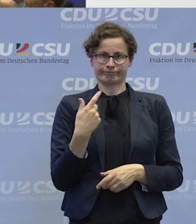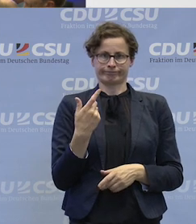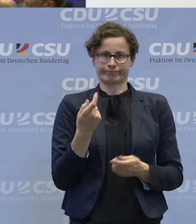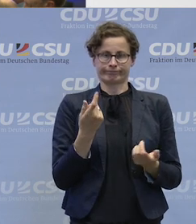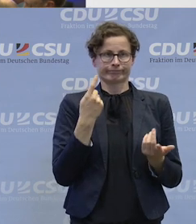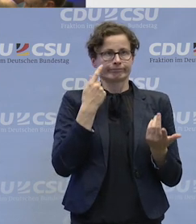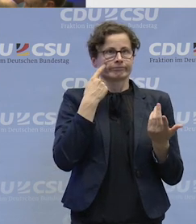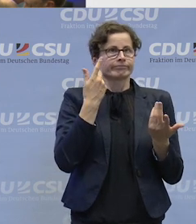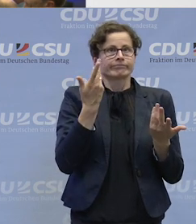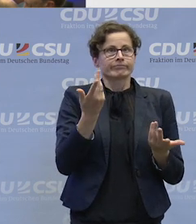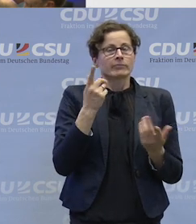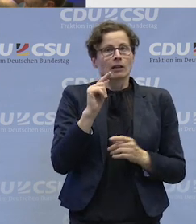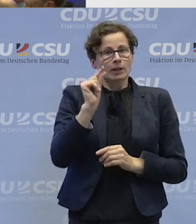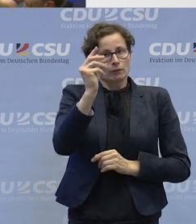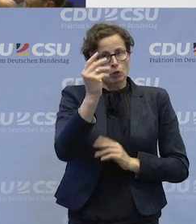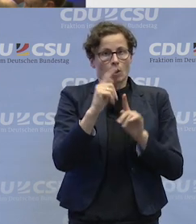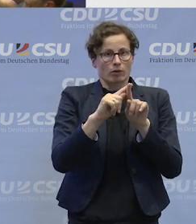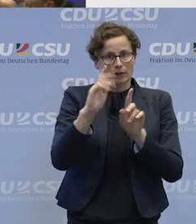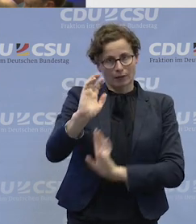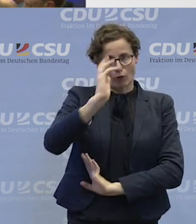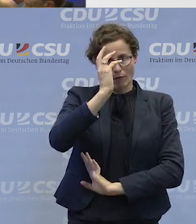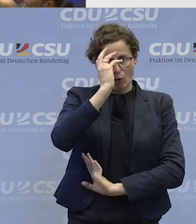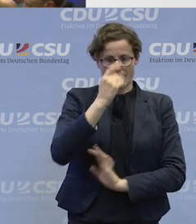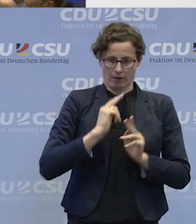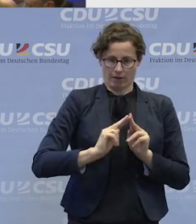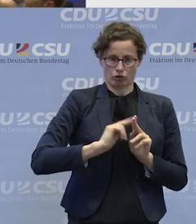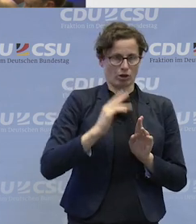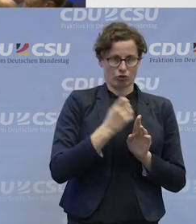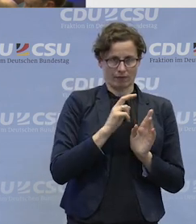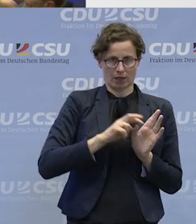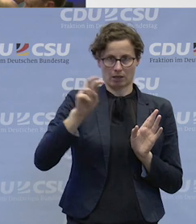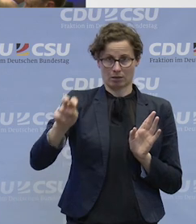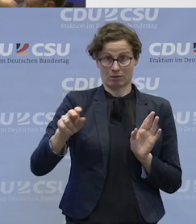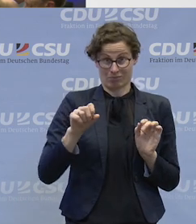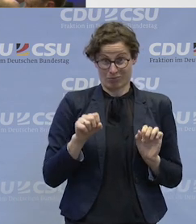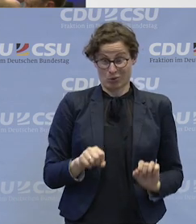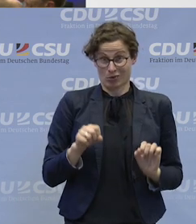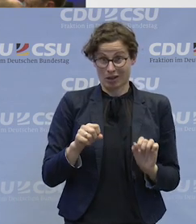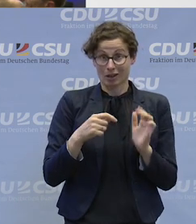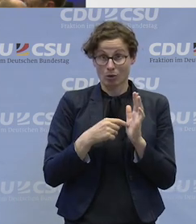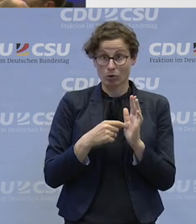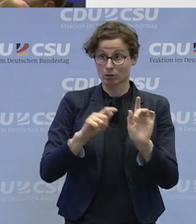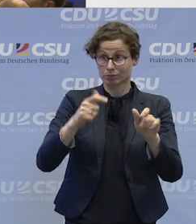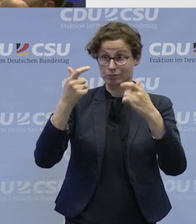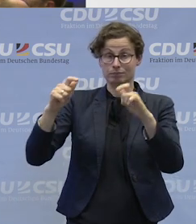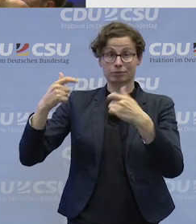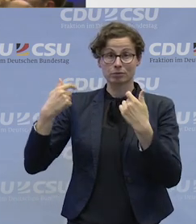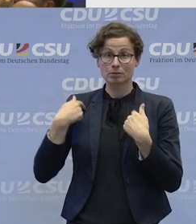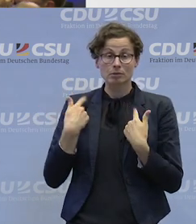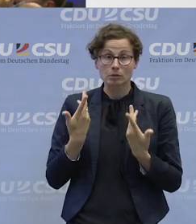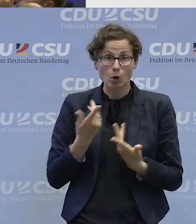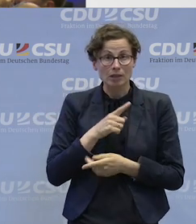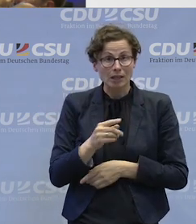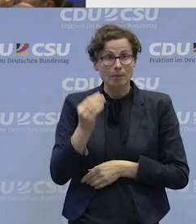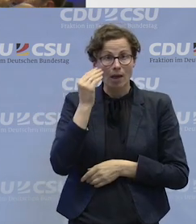auch durchaus vorwurfsvoll unterhalten, warum Werkstätten das nicht schaffen. Ich habe bisher noch nicht gemerkt, dass